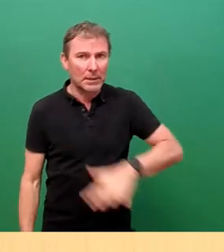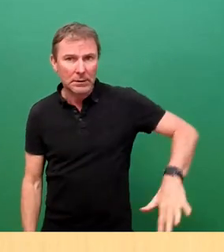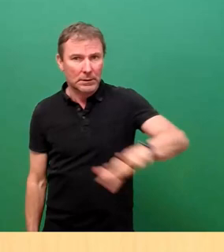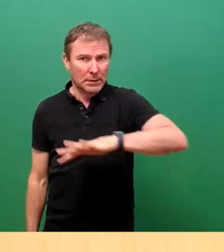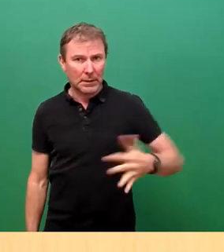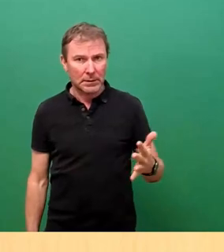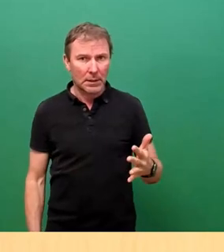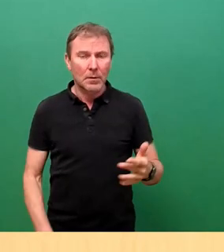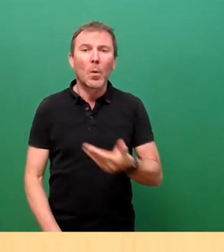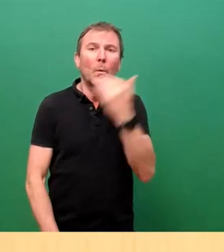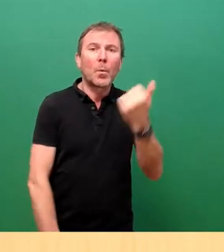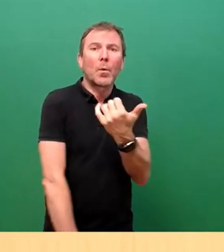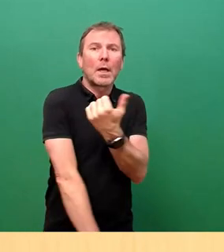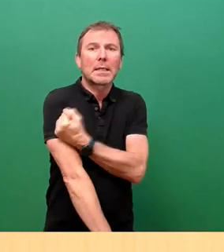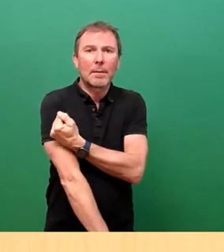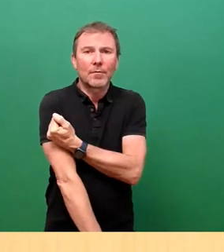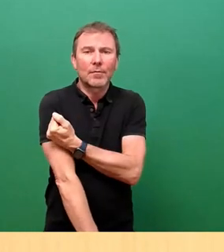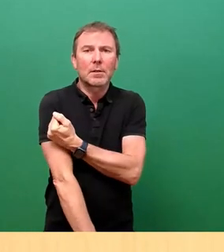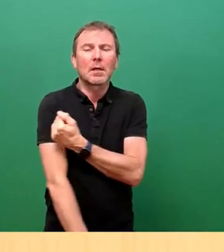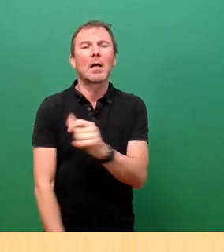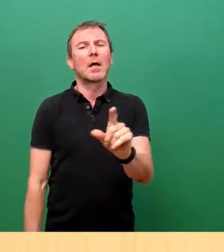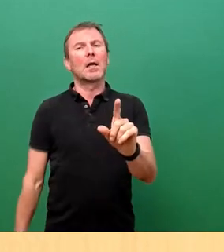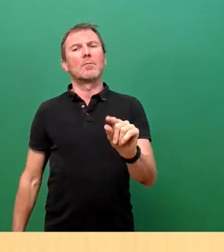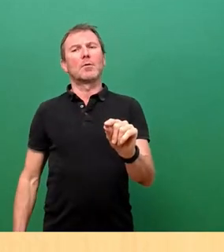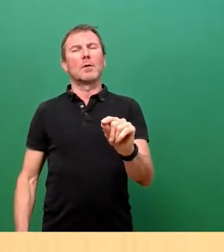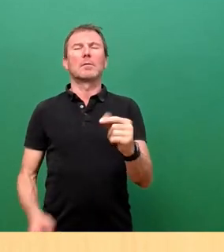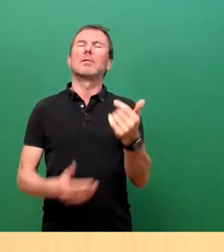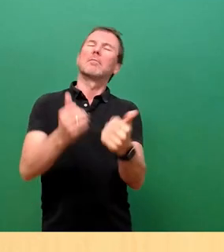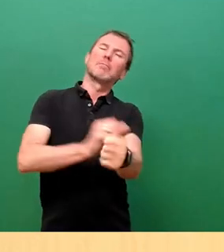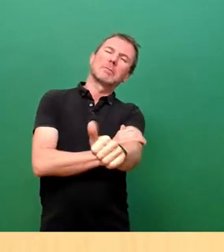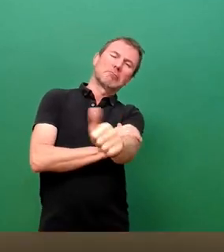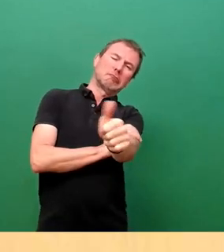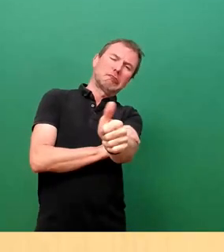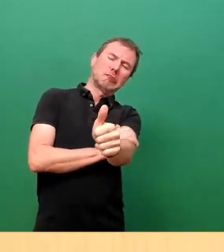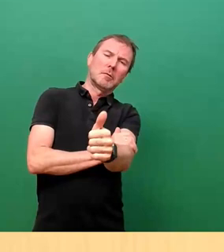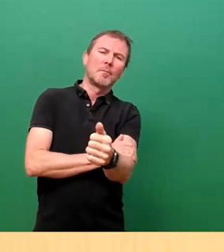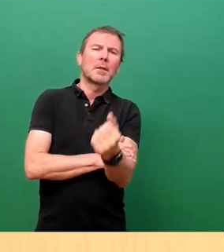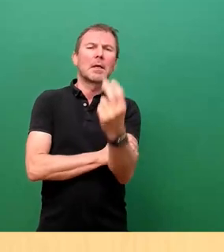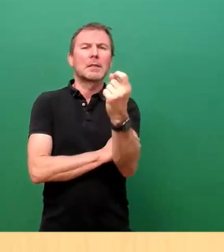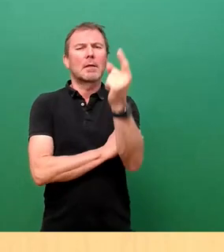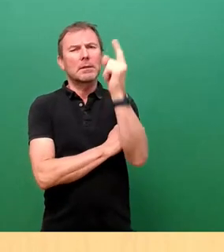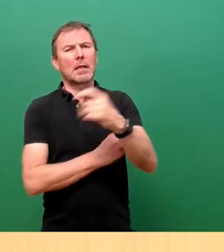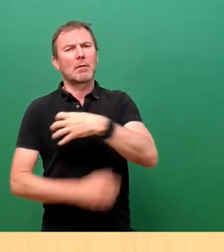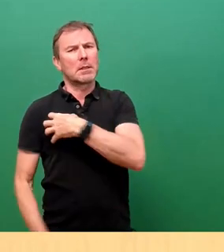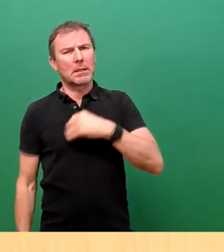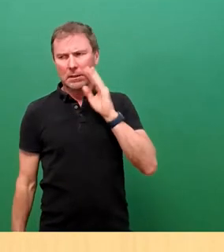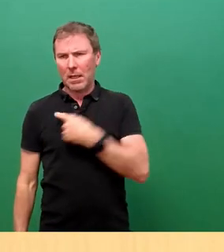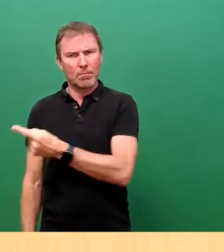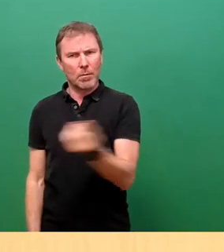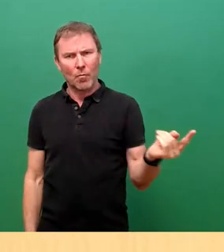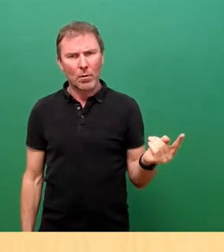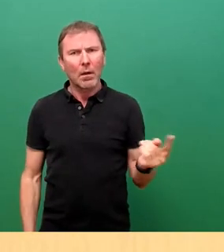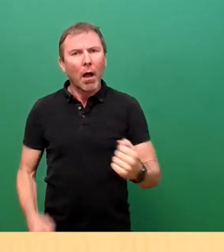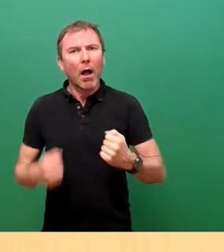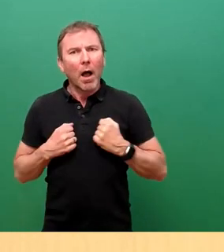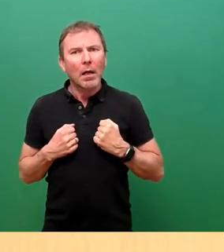ungeimpft. Das heißt, grob gerechnet, darin bin ich nicht gut, aber über den Daumen, ca. 20.000 Dresdner haben jetzt akut Angst vor